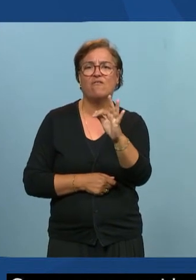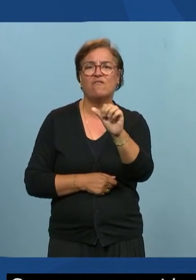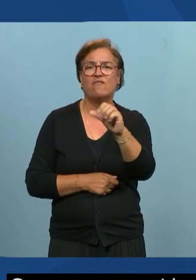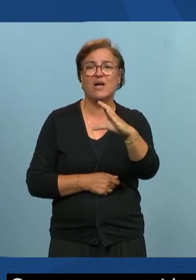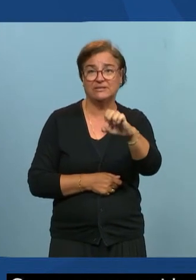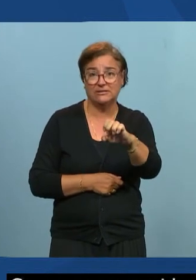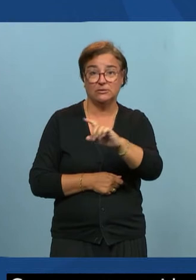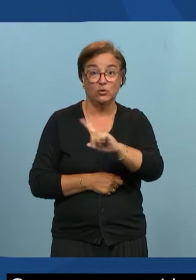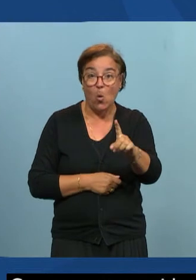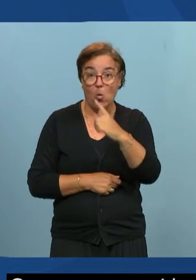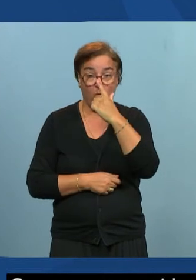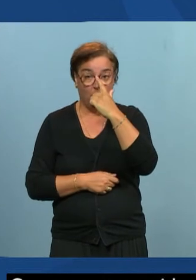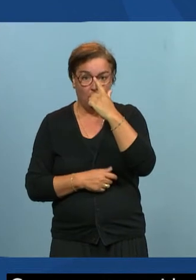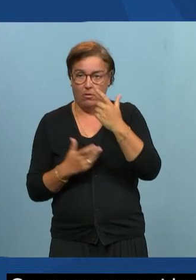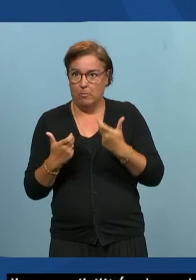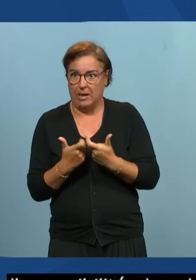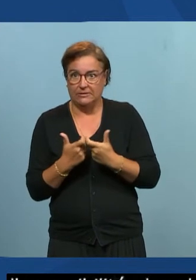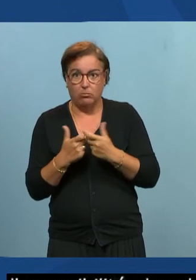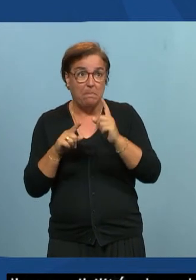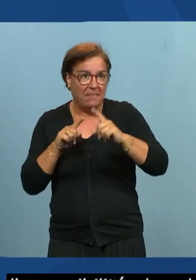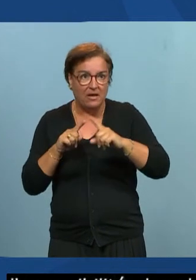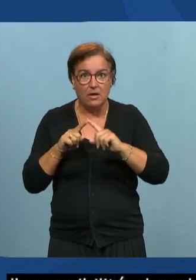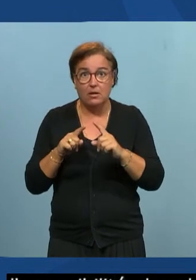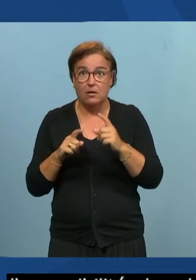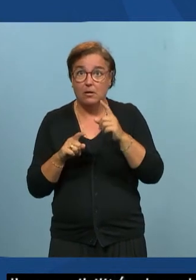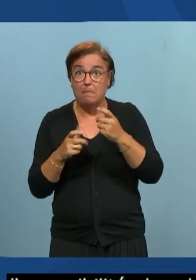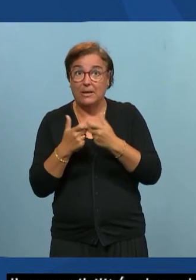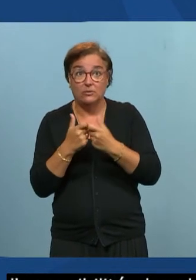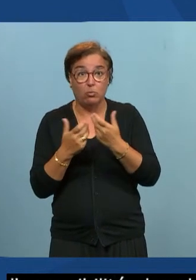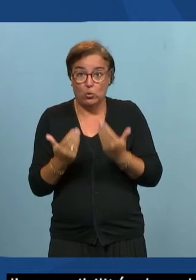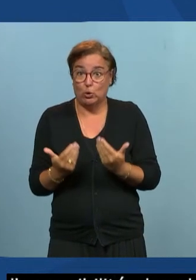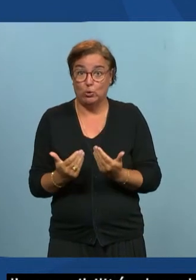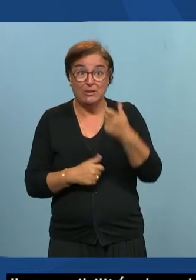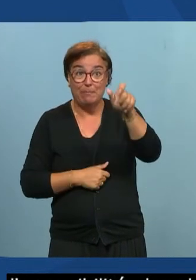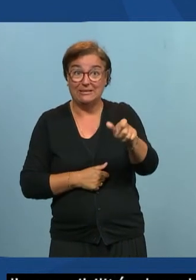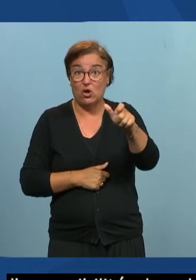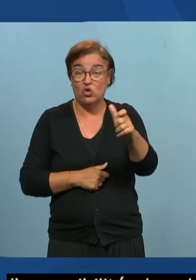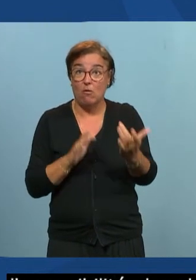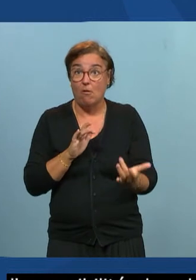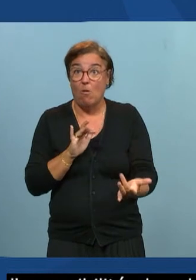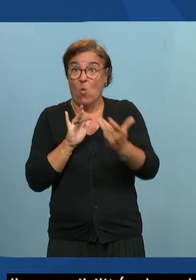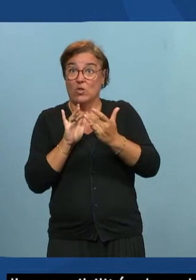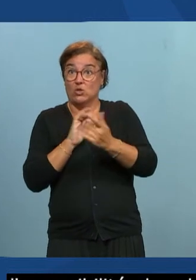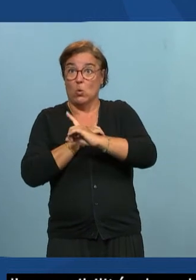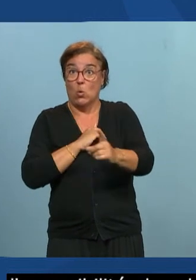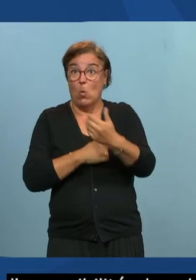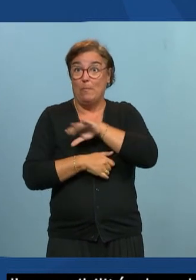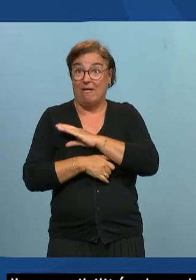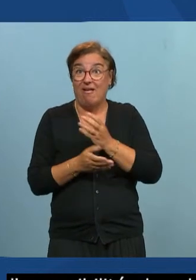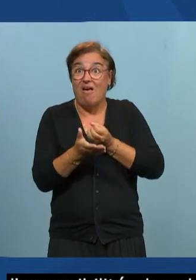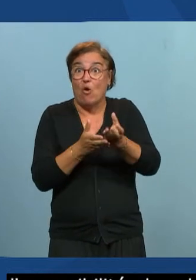il y a peut-être tout un tas de gens qui n'accèdent pas à ce webinaire tout simplement parce qu'ils n'ont pas trouvé l'information.